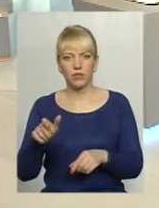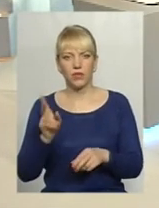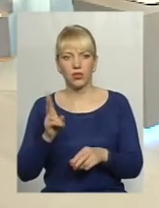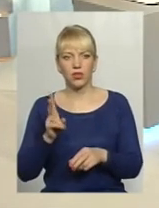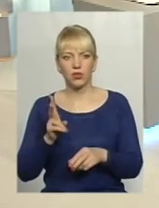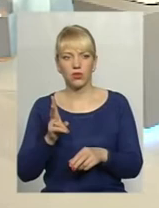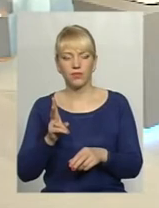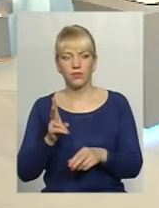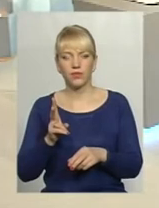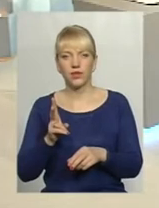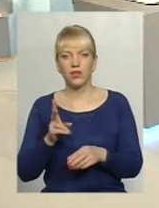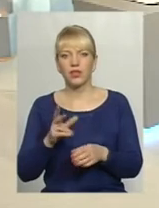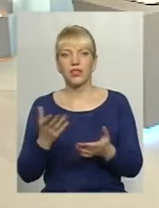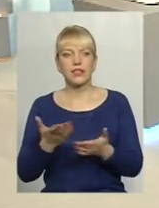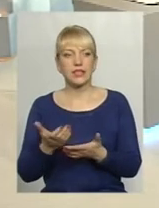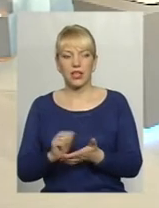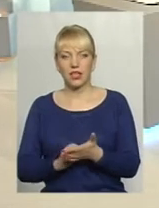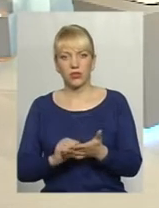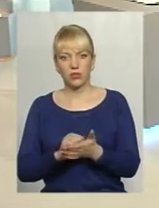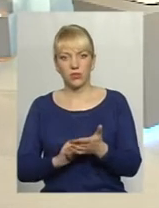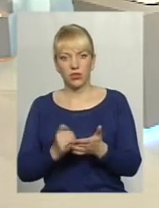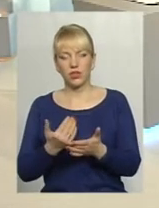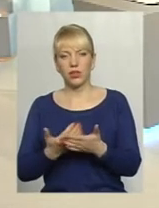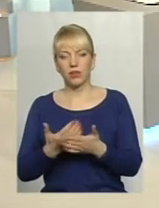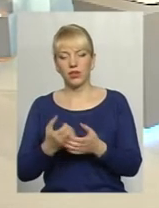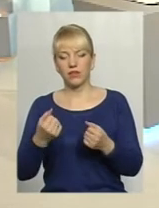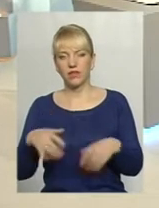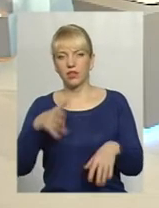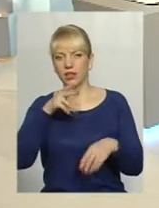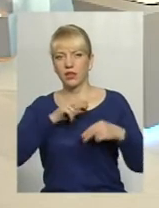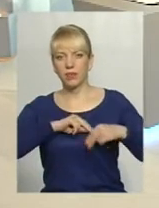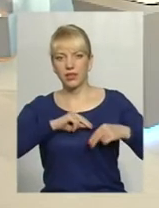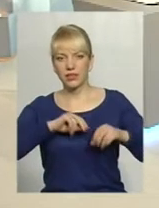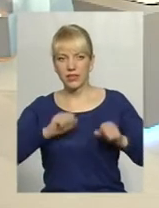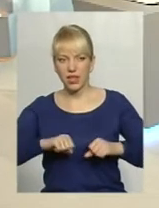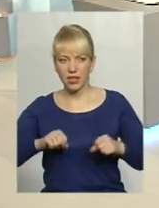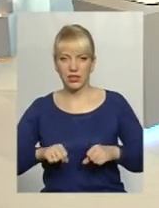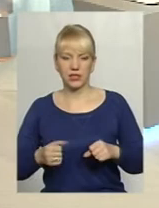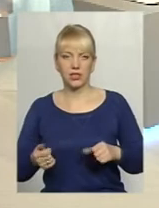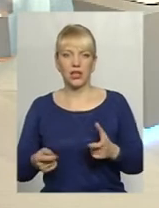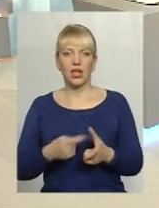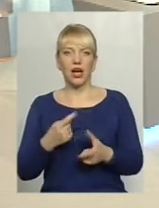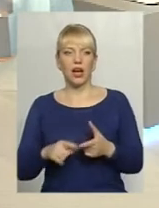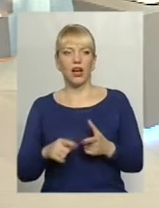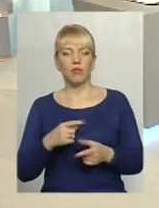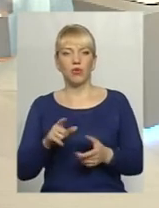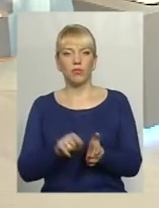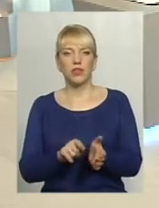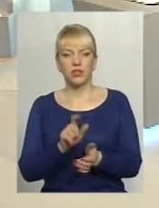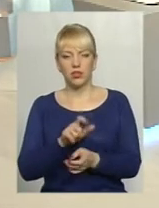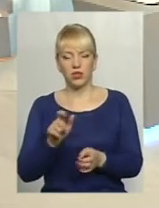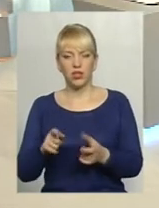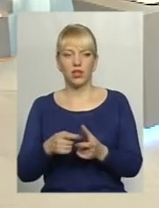якихось причин втратили працездатність, або пенсіонери,